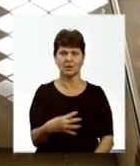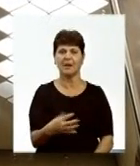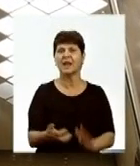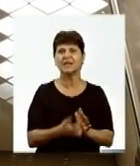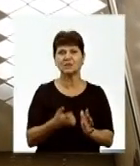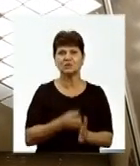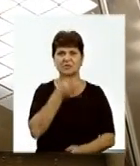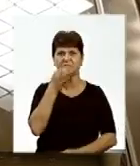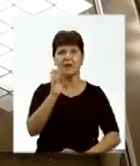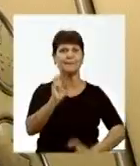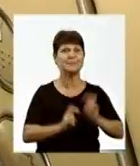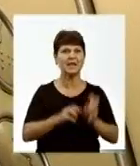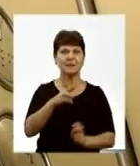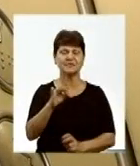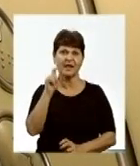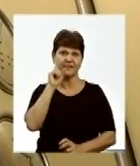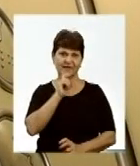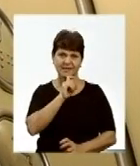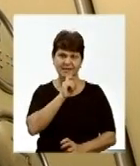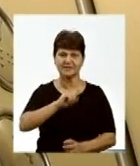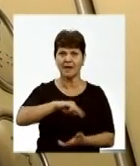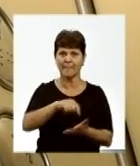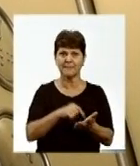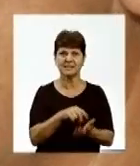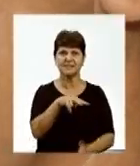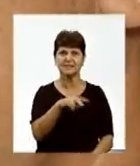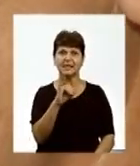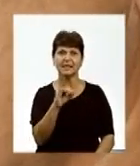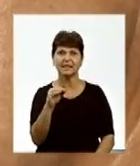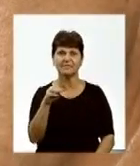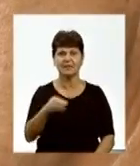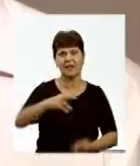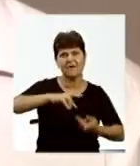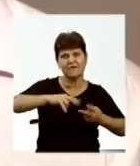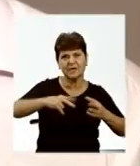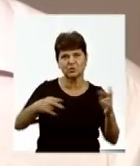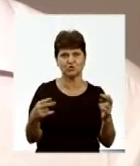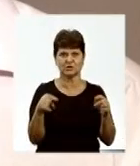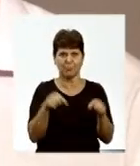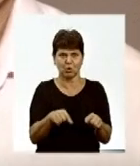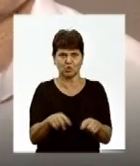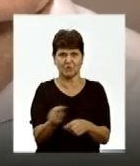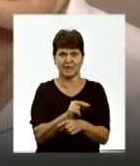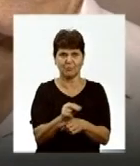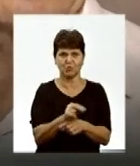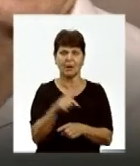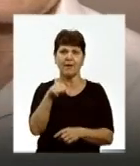недостатньо, кажуть на підприємстві Вінниця-Міськ-Ліфт, викручуються поточними ремонтами. На тих ліфтах, де